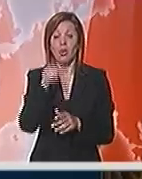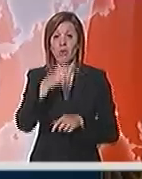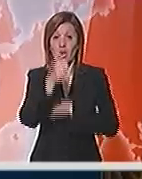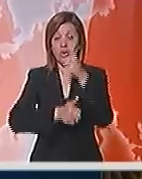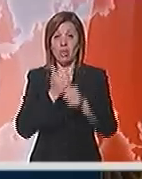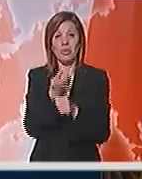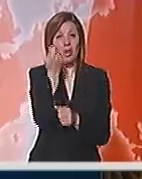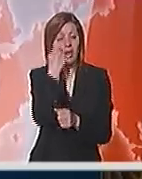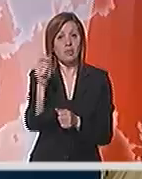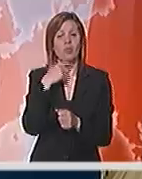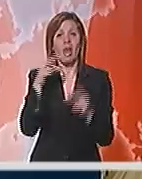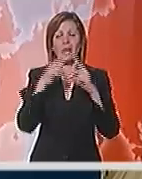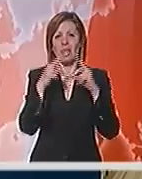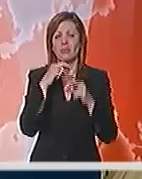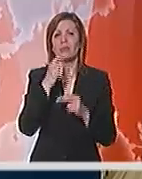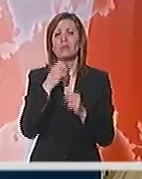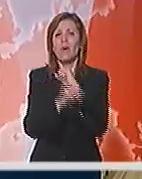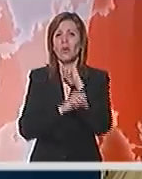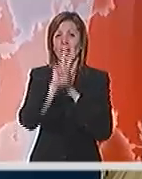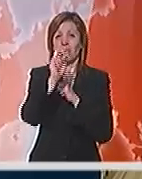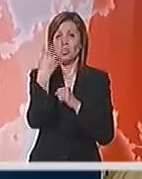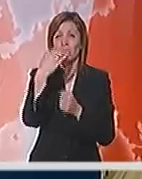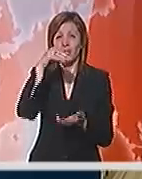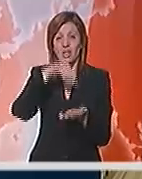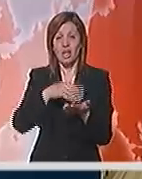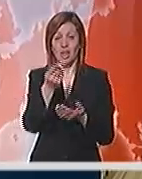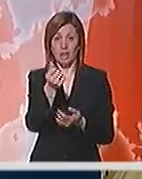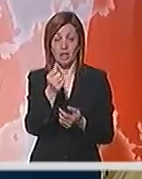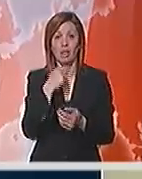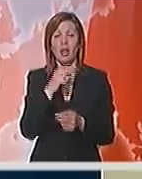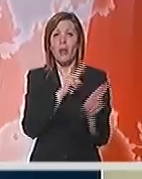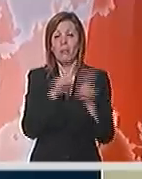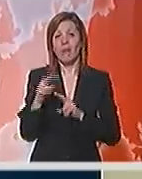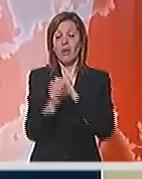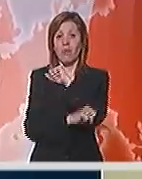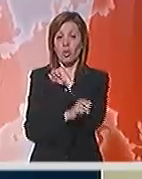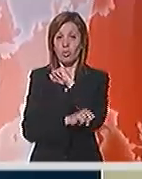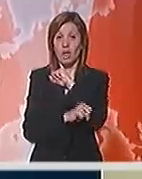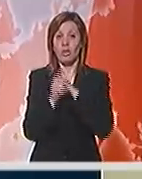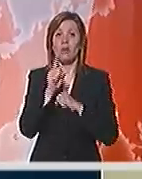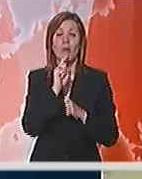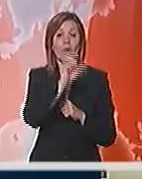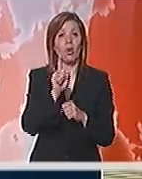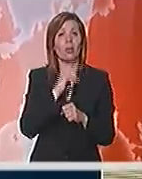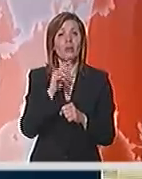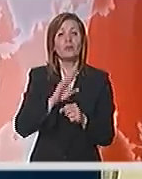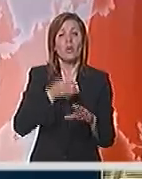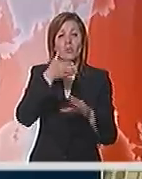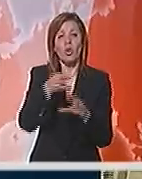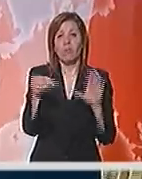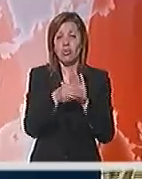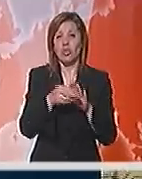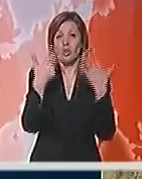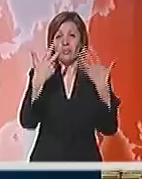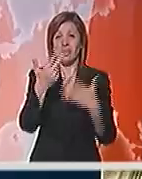godine biti najskuplja na arhitektonskom fakultetu, čak 240 hiljada dinara. Na pravnom fakultetu školarina, one koji ne uđu na budžet, košta će